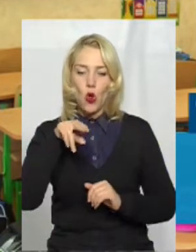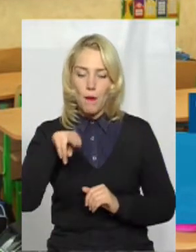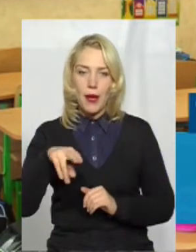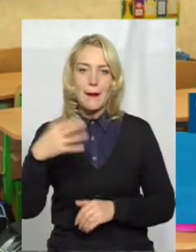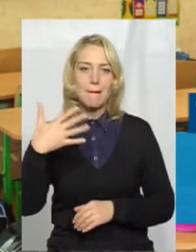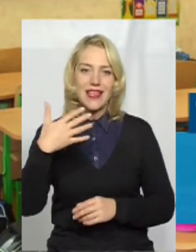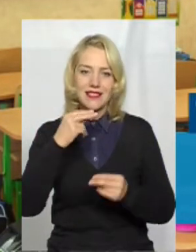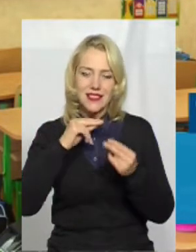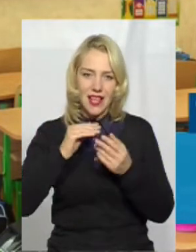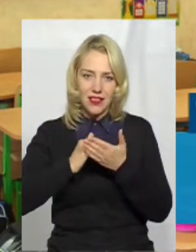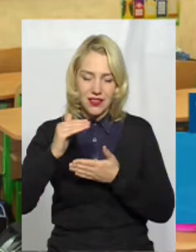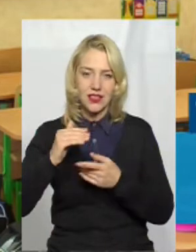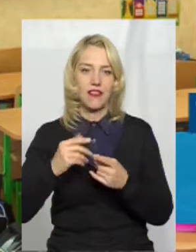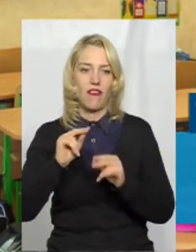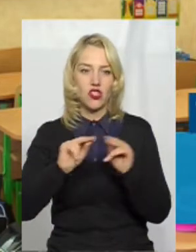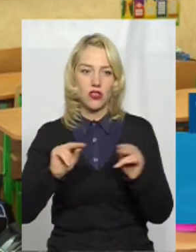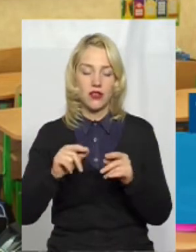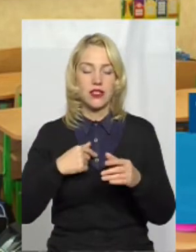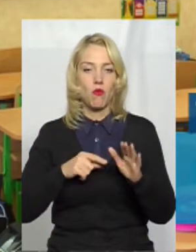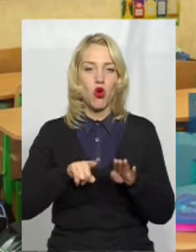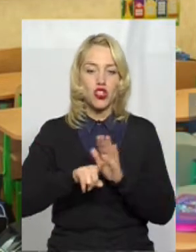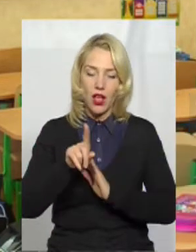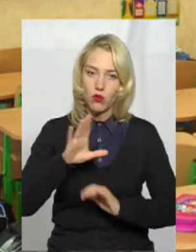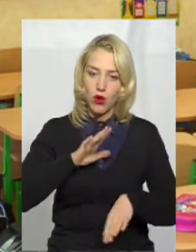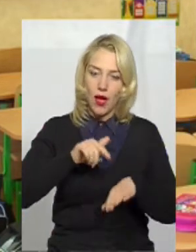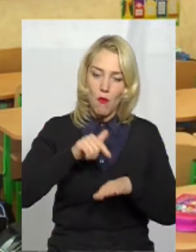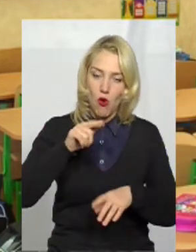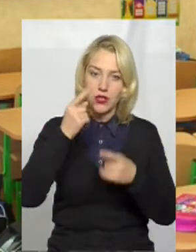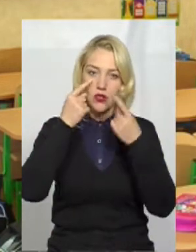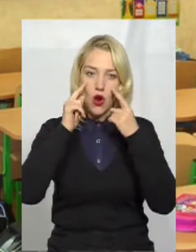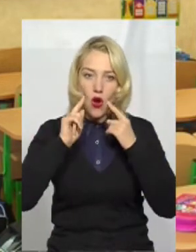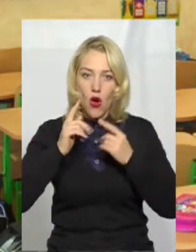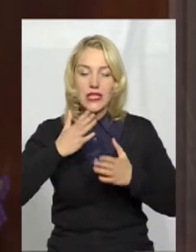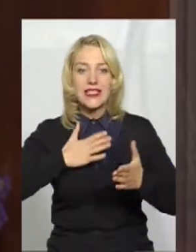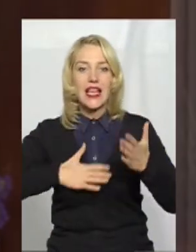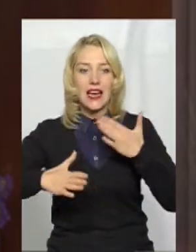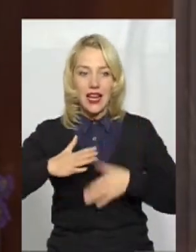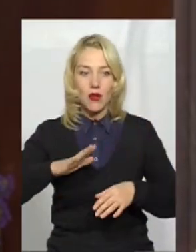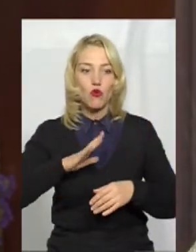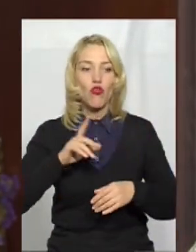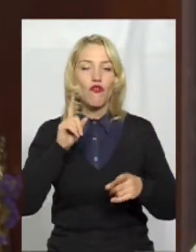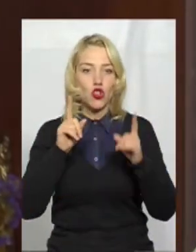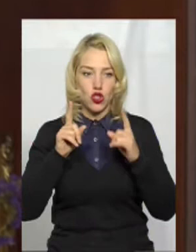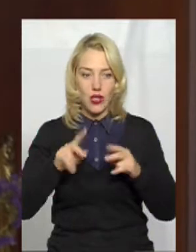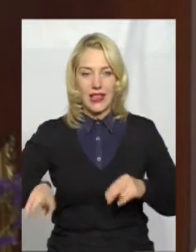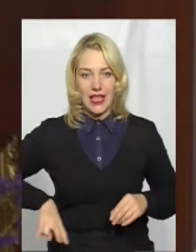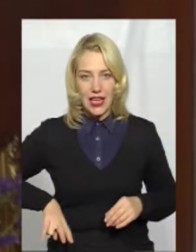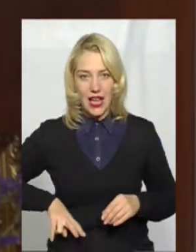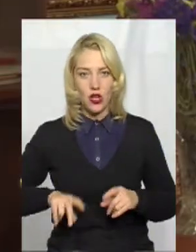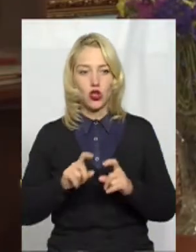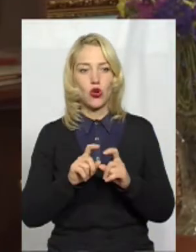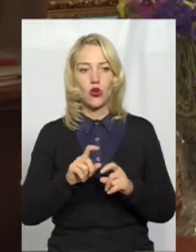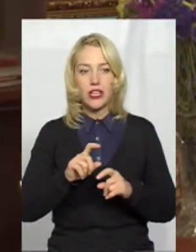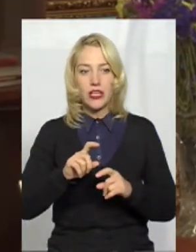Спочатку в сльозах вся була, в радості, був такий шок. Директорка Хмельницького навчального виховленого